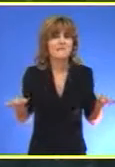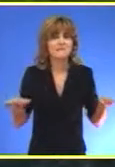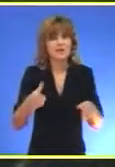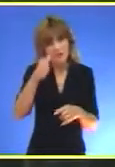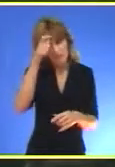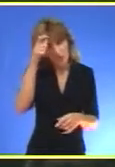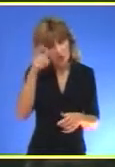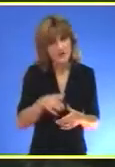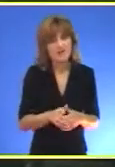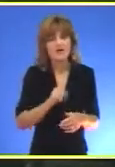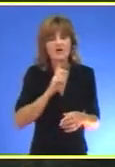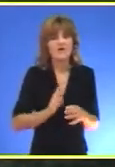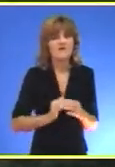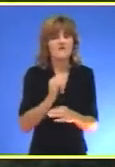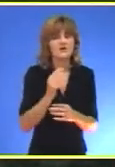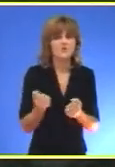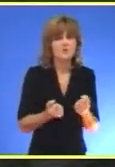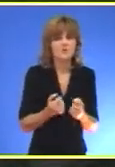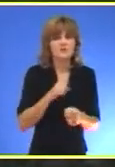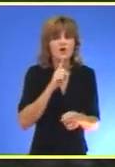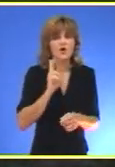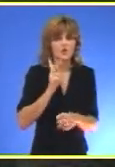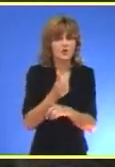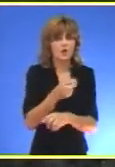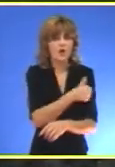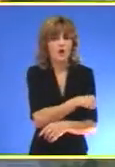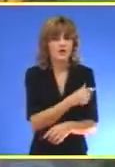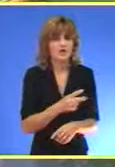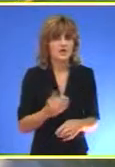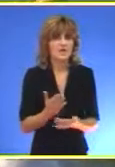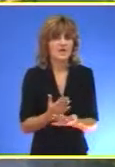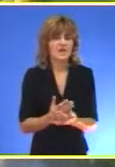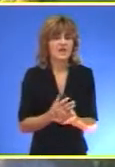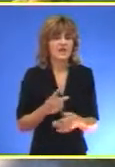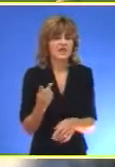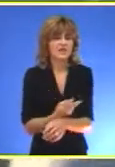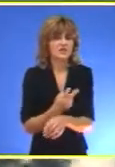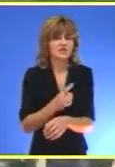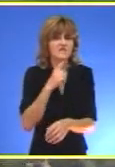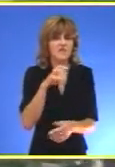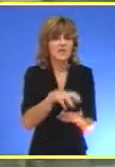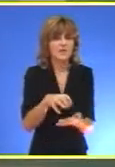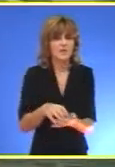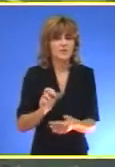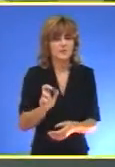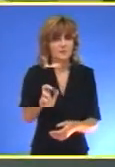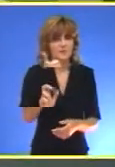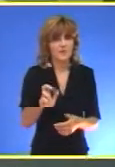Beograda Vrhunskim pilotima koji su već drugu godinu za redom bili državni i republički šampioni